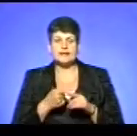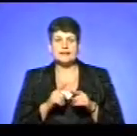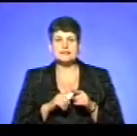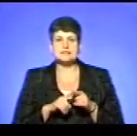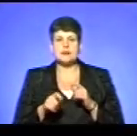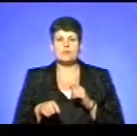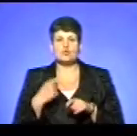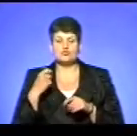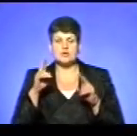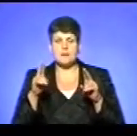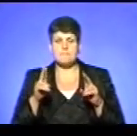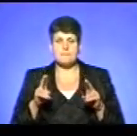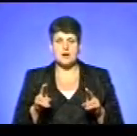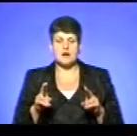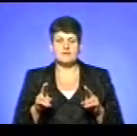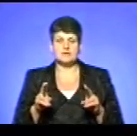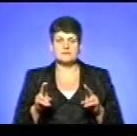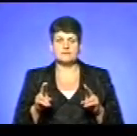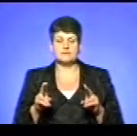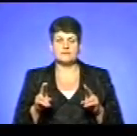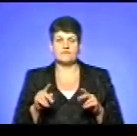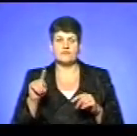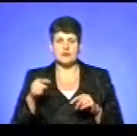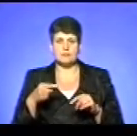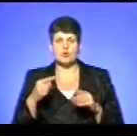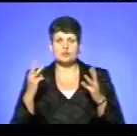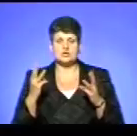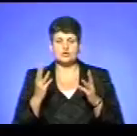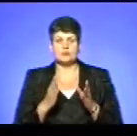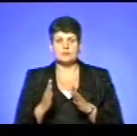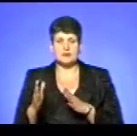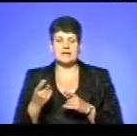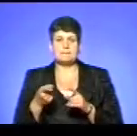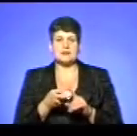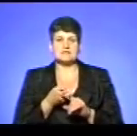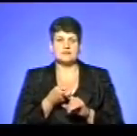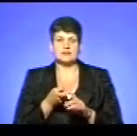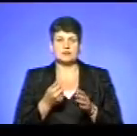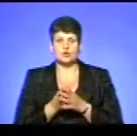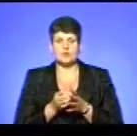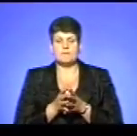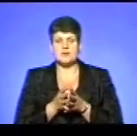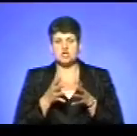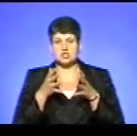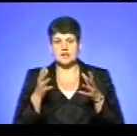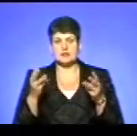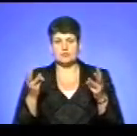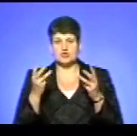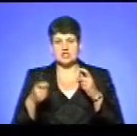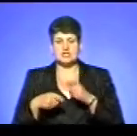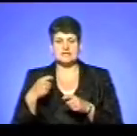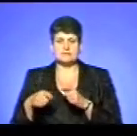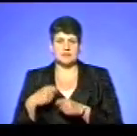порушення встановлених правил та вимог пожежної безпеки, які провели до масштабних пожеж, до збитків.